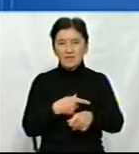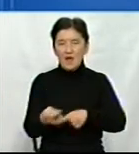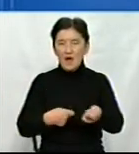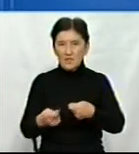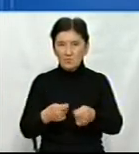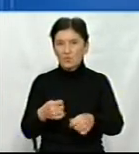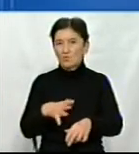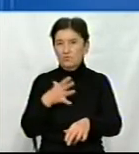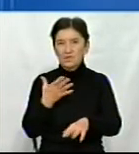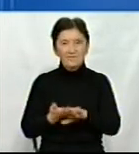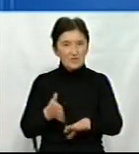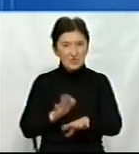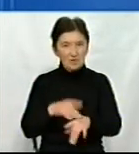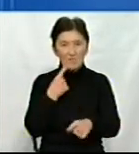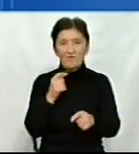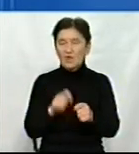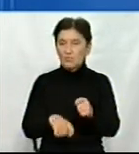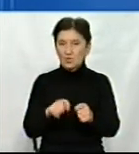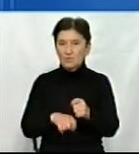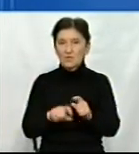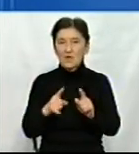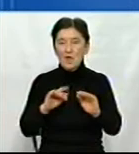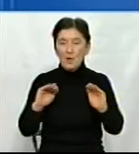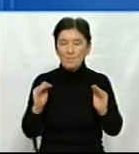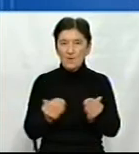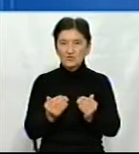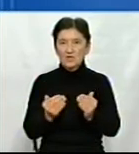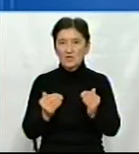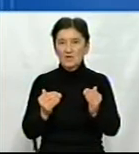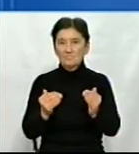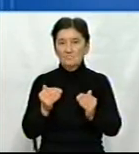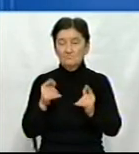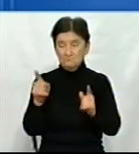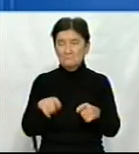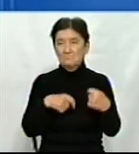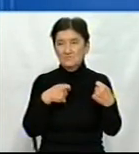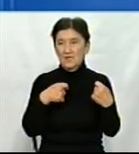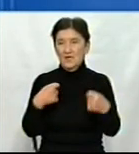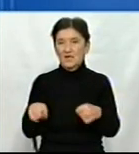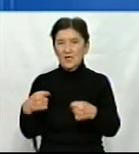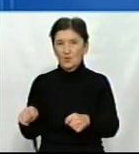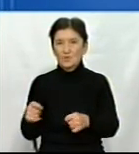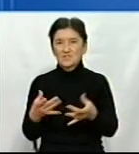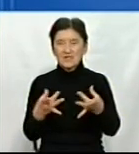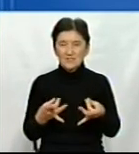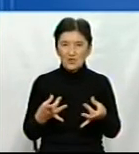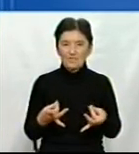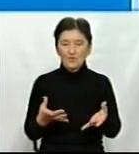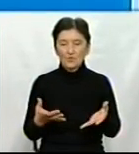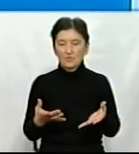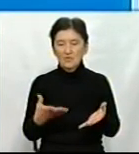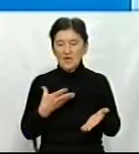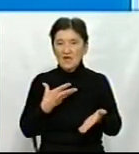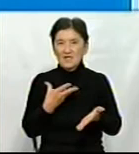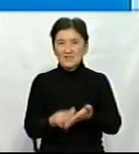важким випробуванням, тому що маленькі фермерські господарства реалізують крафтову сировину по